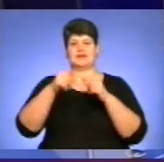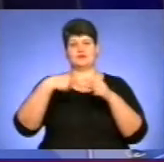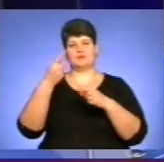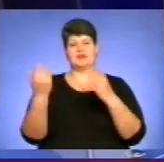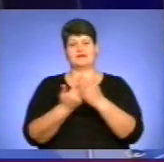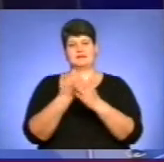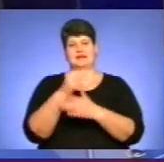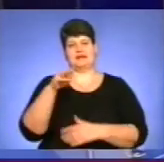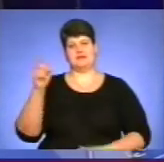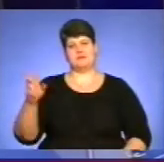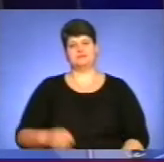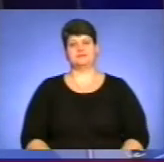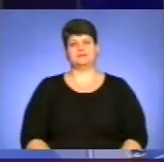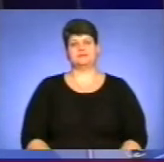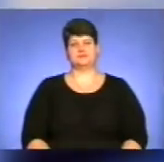випусках «Вістей ТТБ».